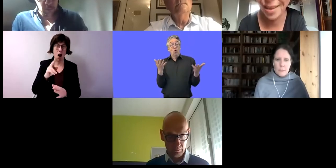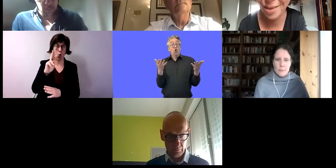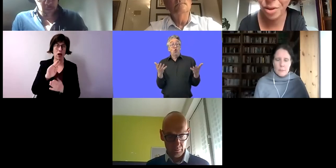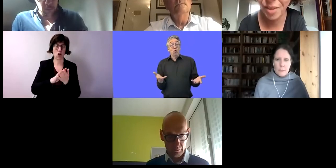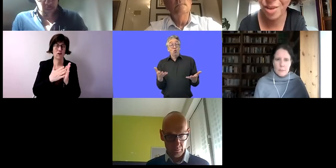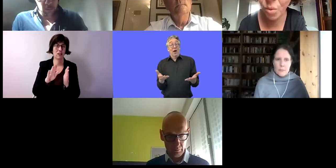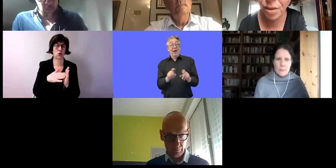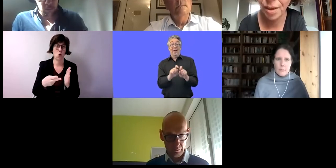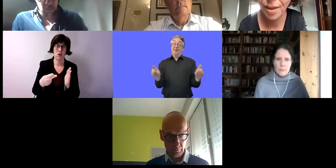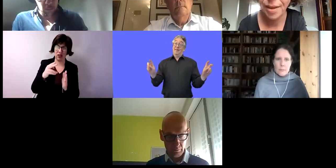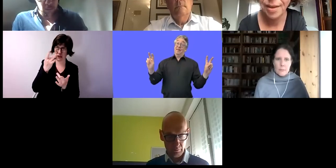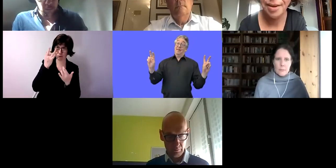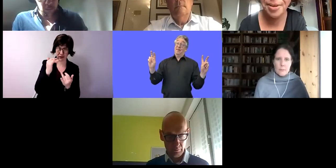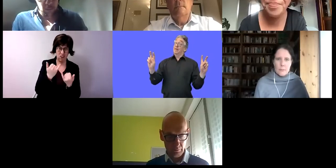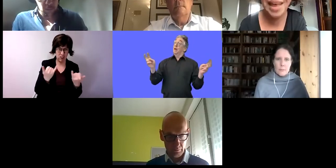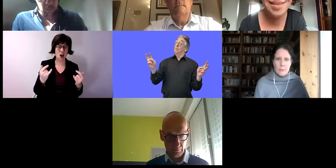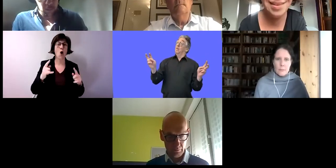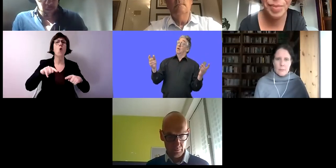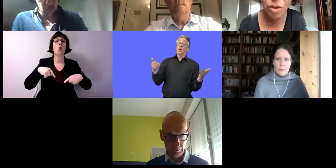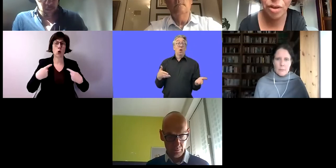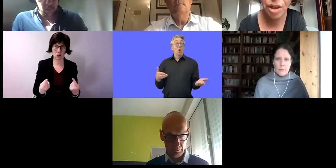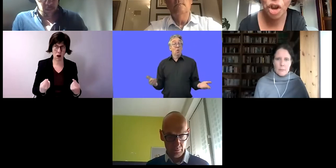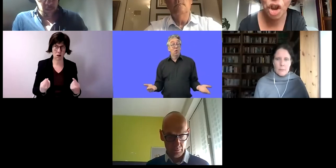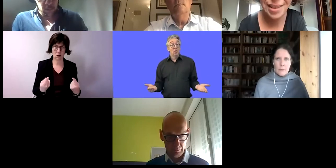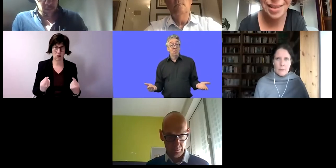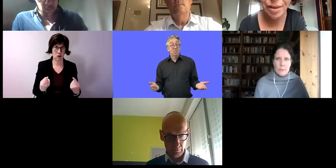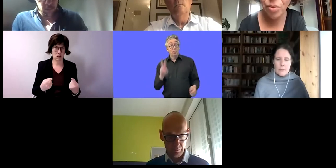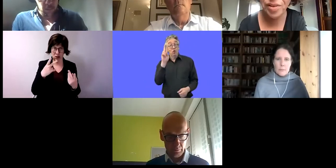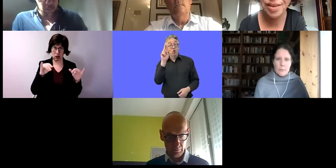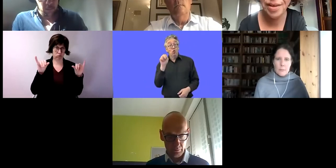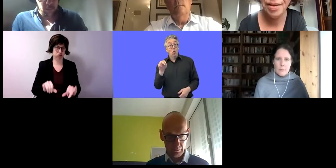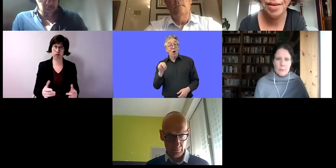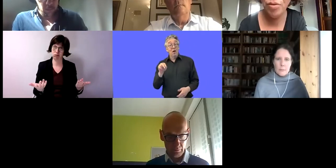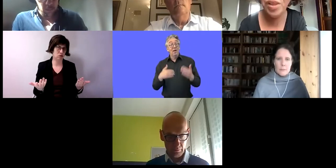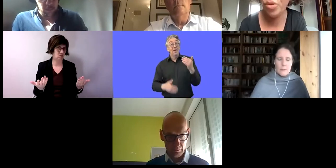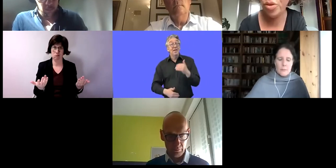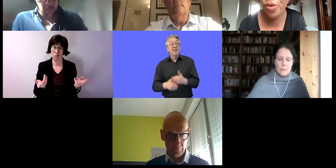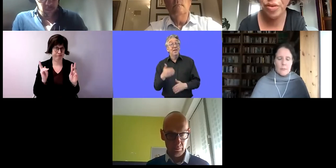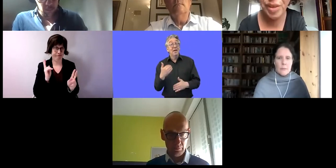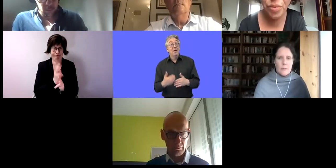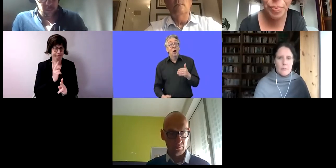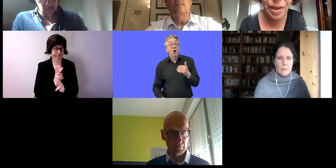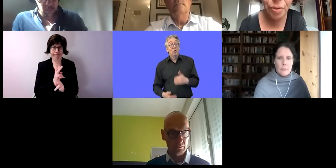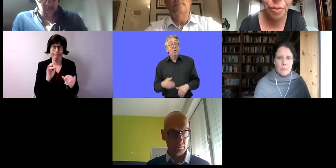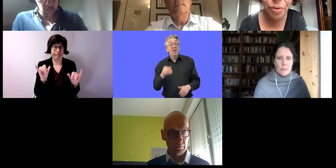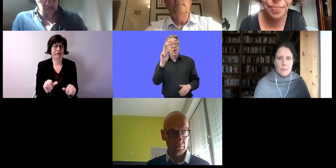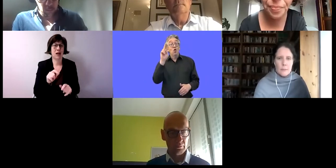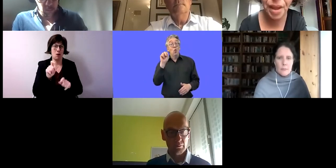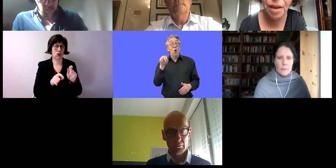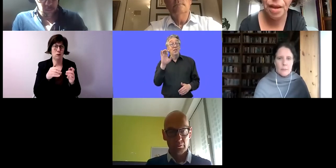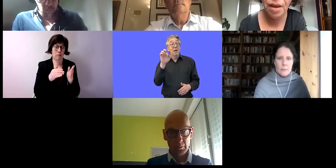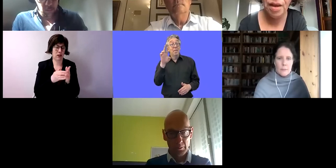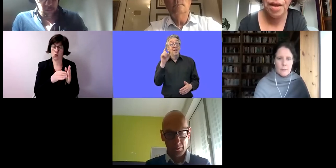-Behindertenrechtskonvention? Da sieht es immer noch schlecht aus, um die Situation von Menschen mit Behinderung.